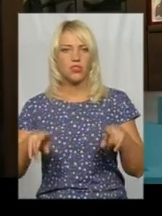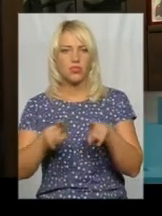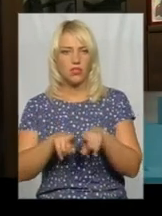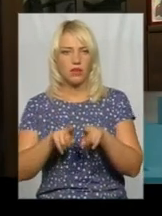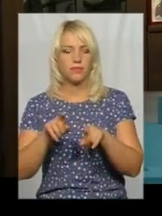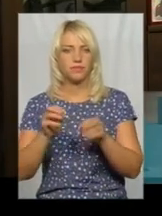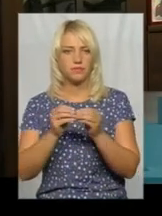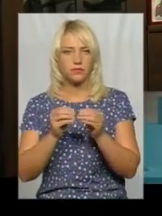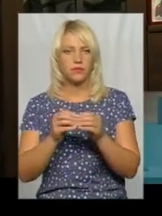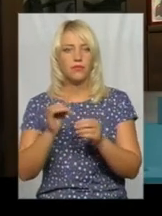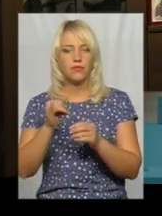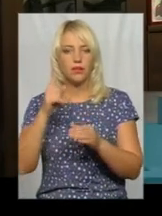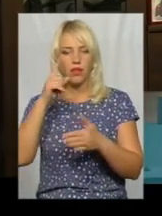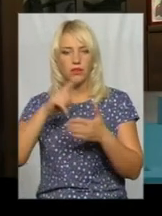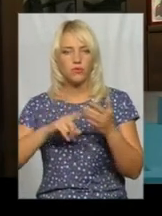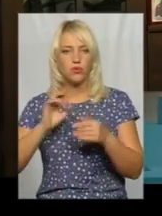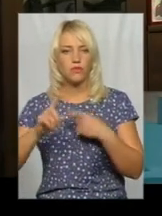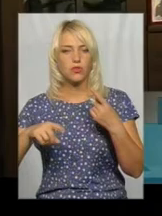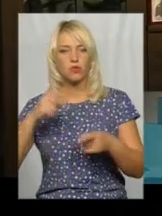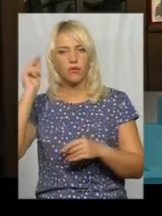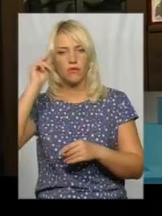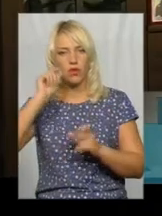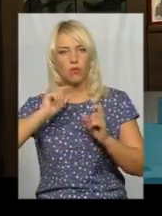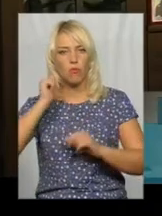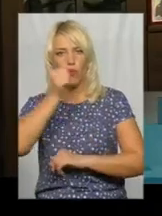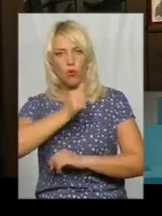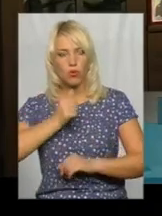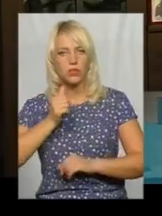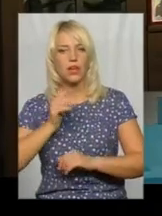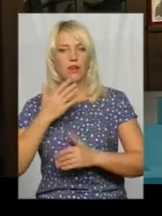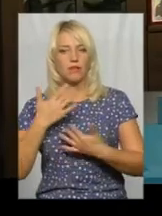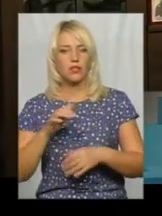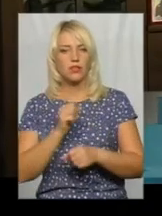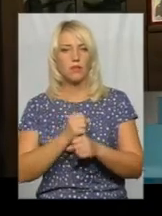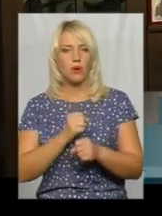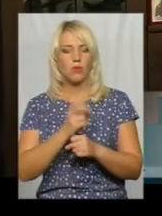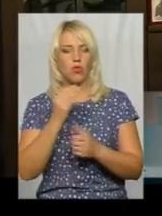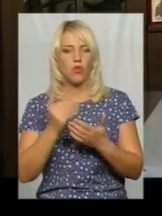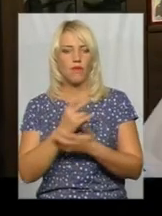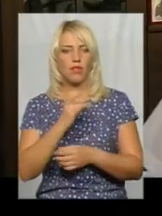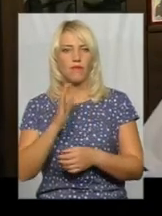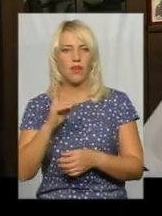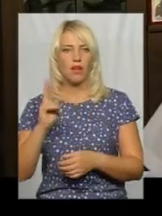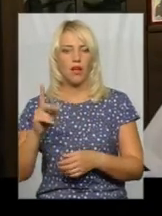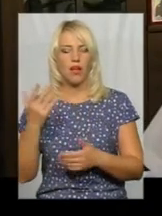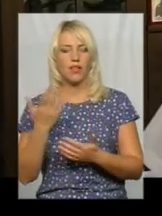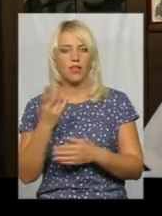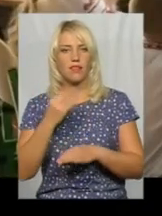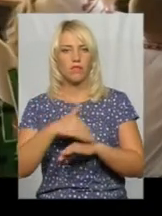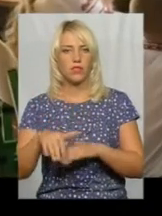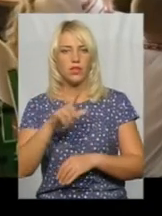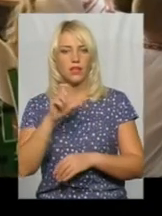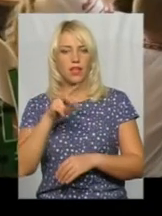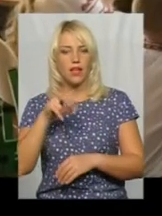надіємося, що на наступному навчальному році вже запрацює нове НВК, яке на Залізняка будують.